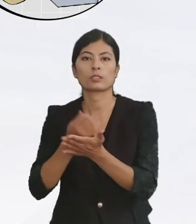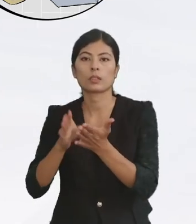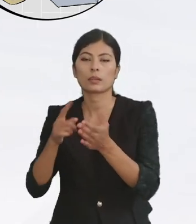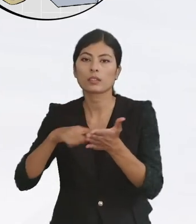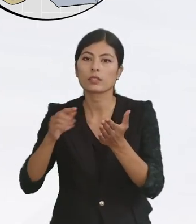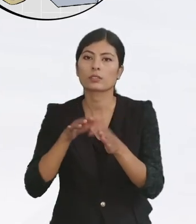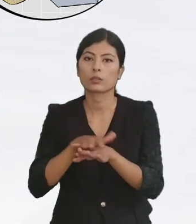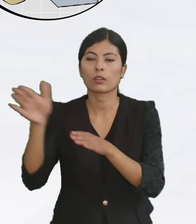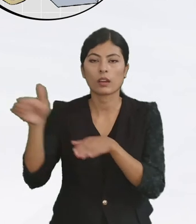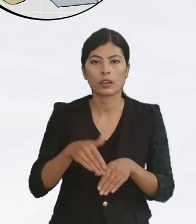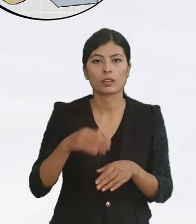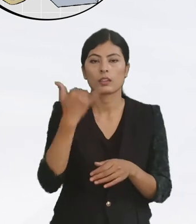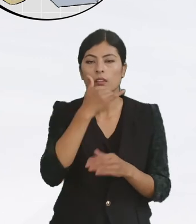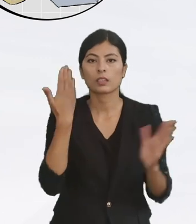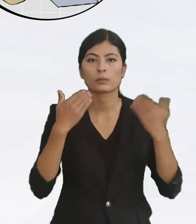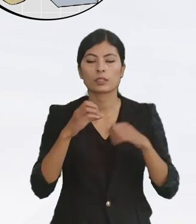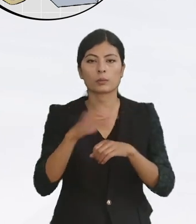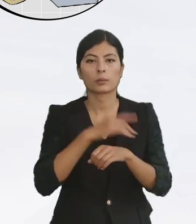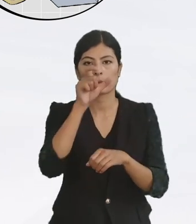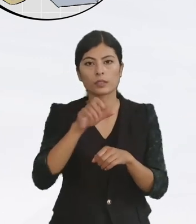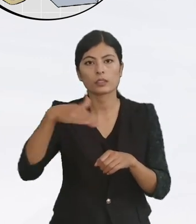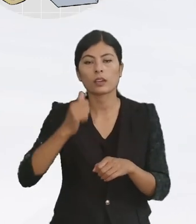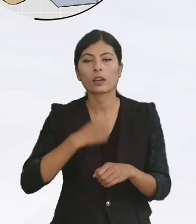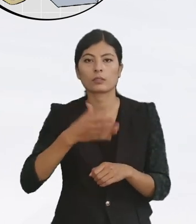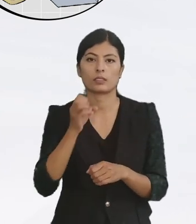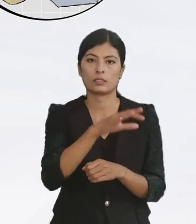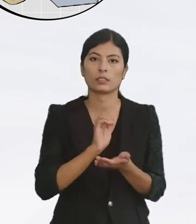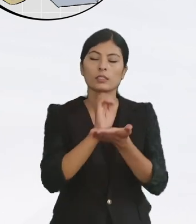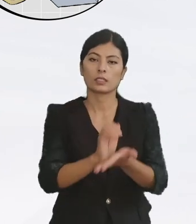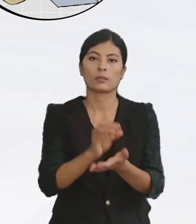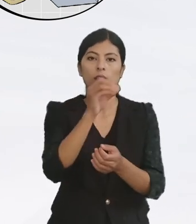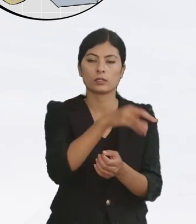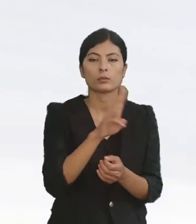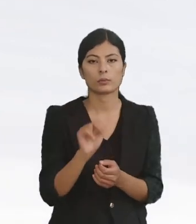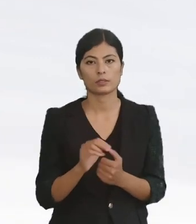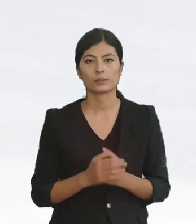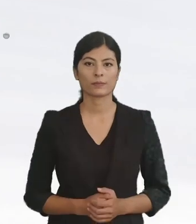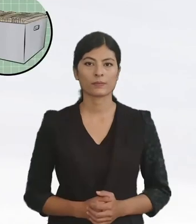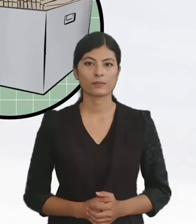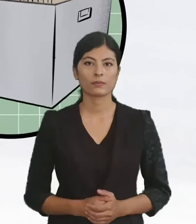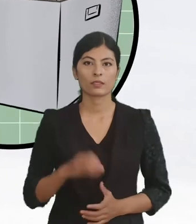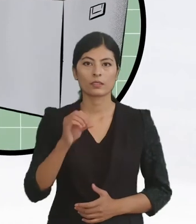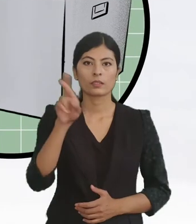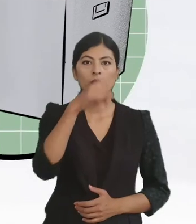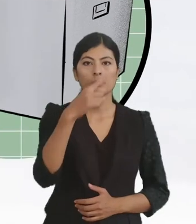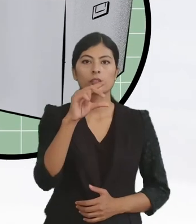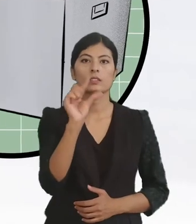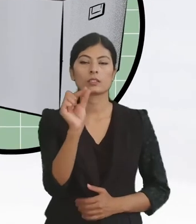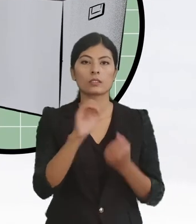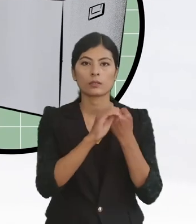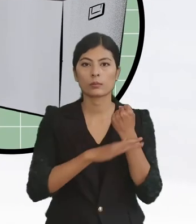सीफारिस भहेरा आयको लगी कीमसा प्रवाविद बेक्तिलाई आफूले प्रदान गने सेबा उपलब्द गरावनु परद चौौ। प्रेशन प्रणाली को